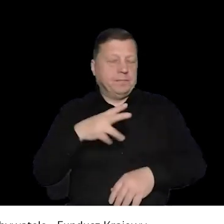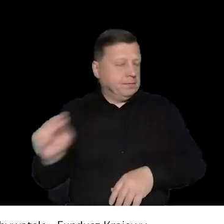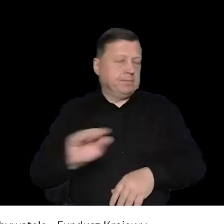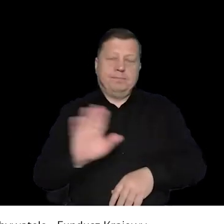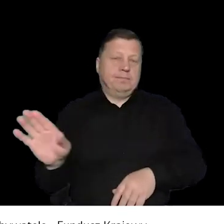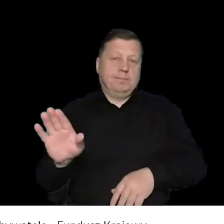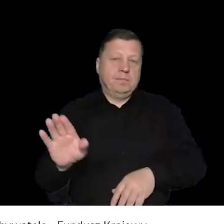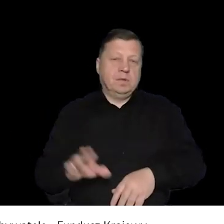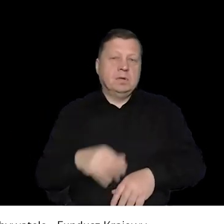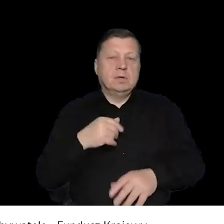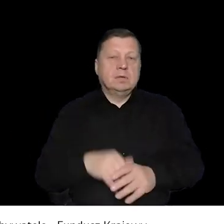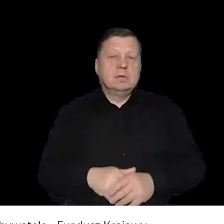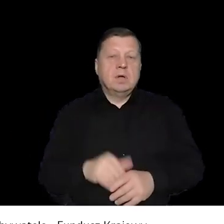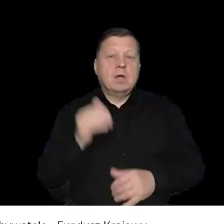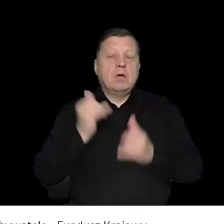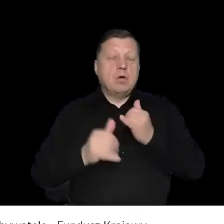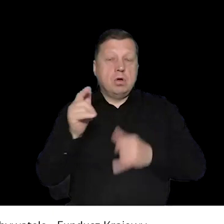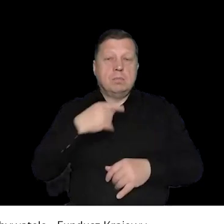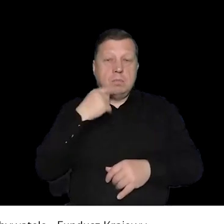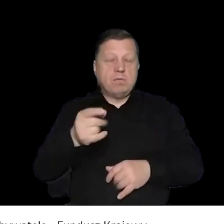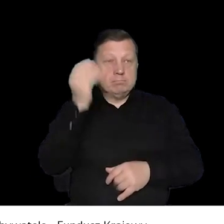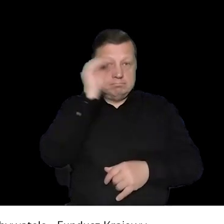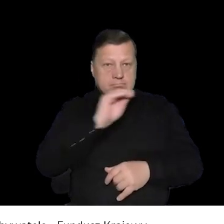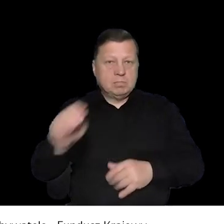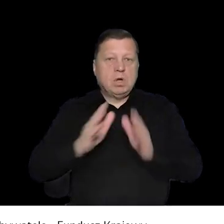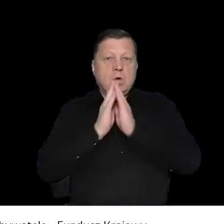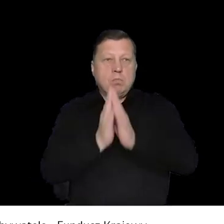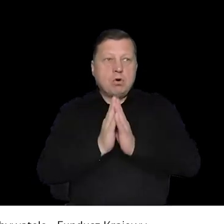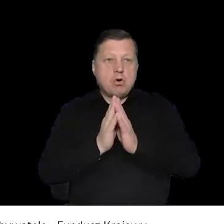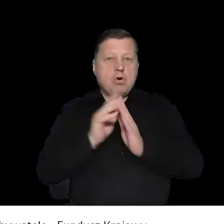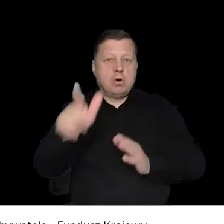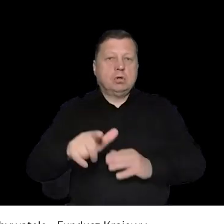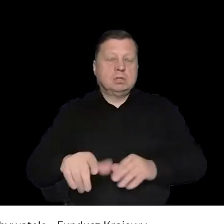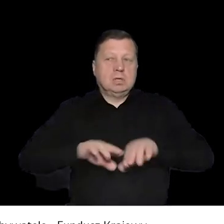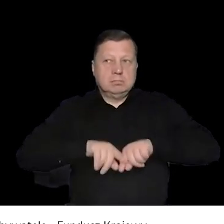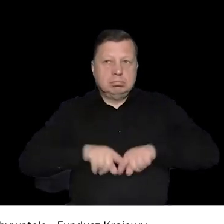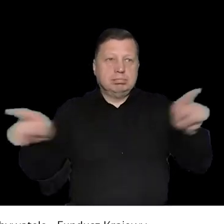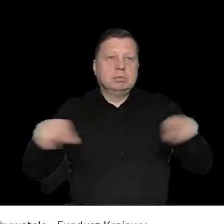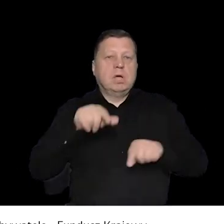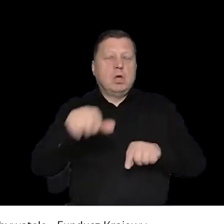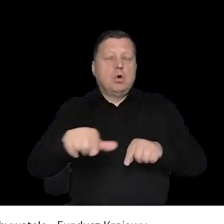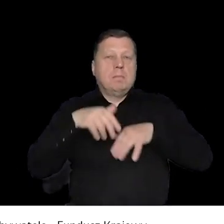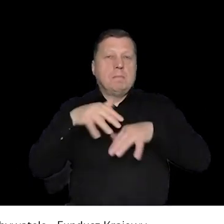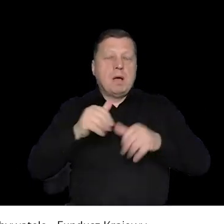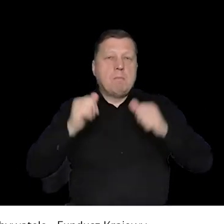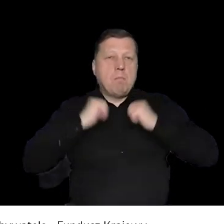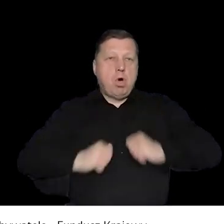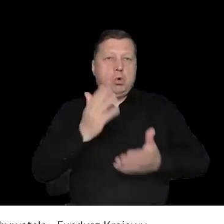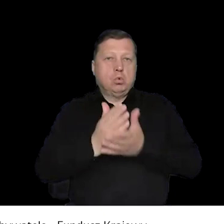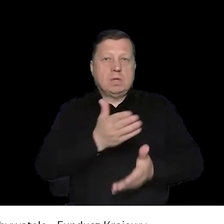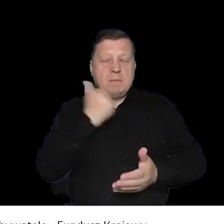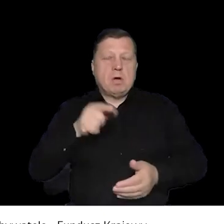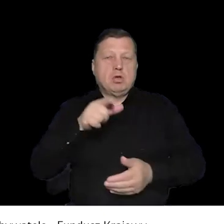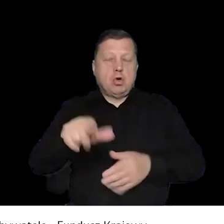ciągu jakby musimy to rozdzielić, bo to nie jest rozwiązanie zgromadzenia. To nie jest rozwiązanie zgromadzenia. Rozwiązanie zgromadzenia jest wtedy, kiedy podaje się komunikaty,